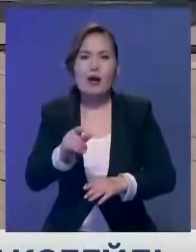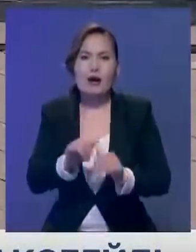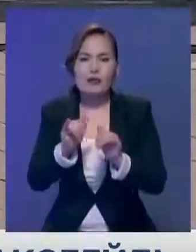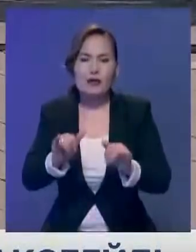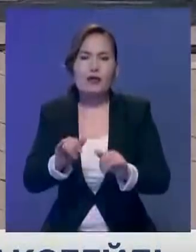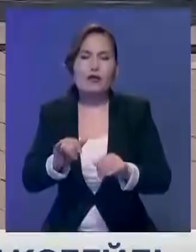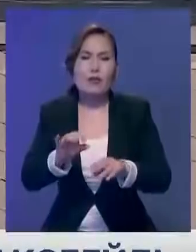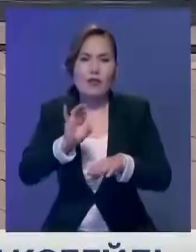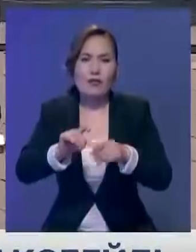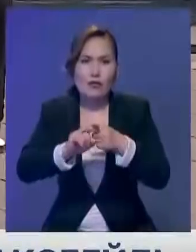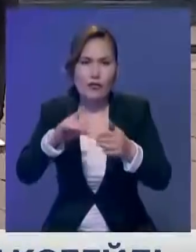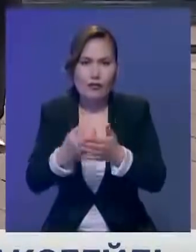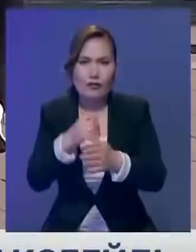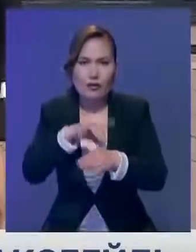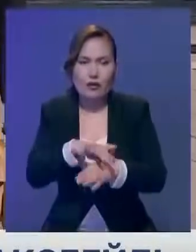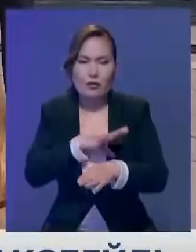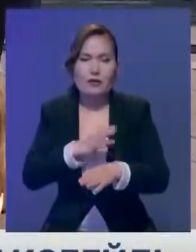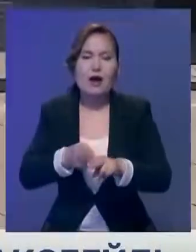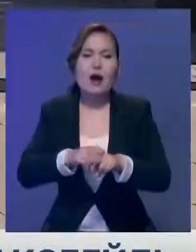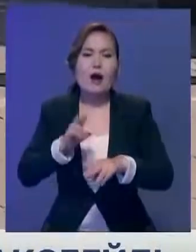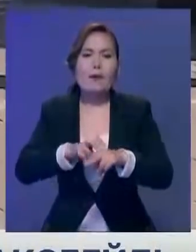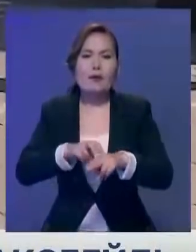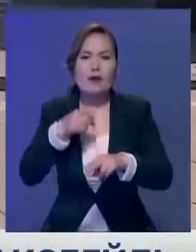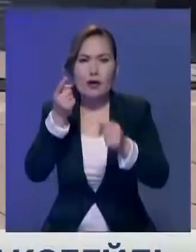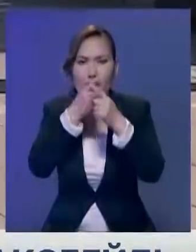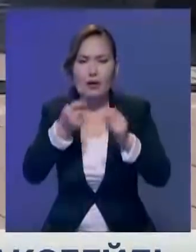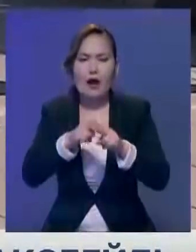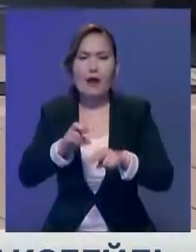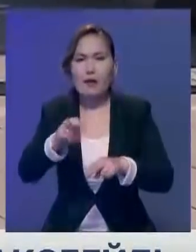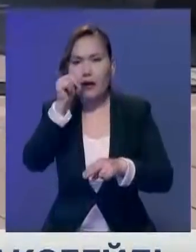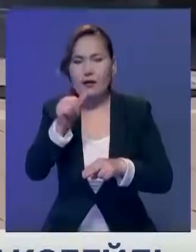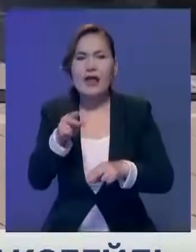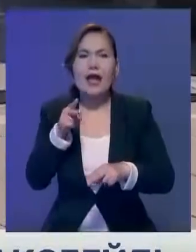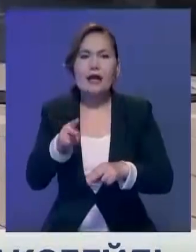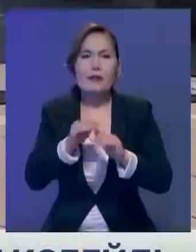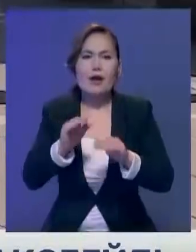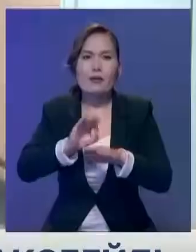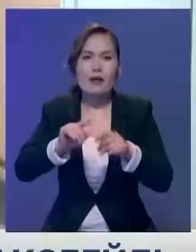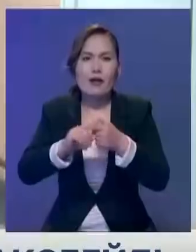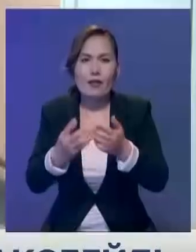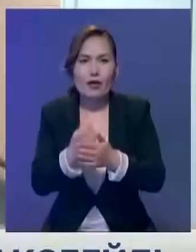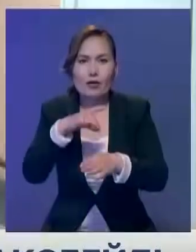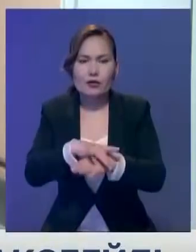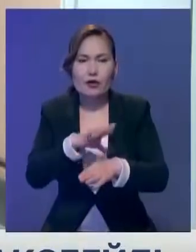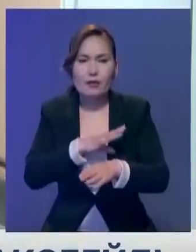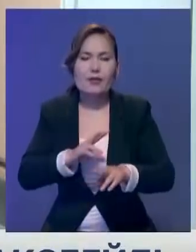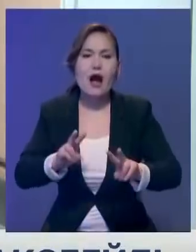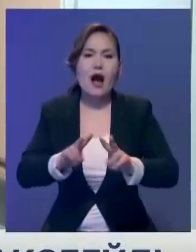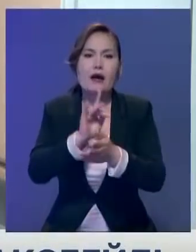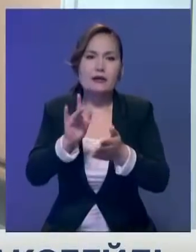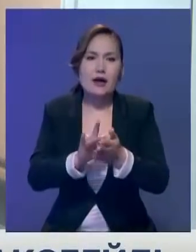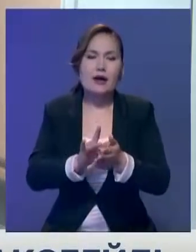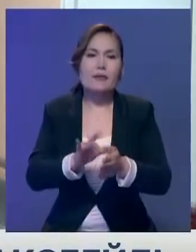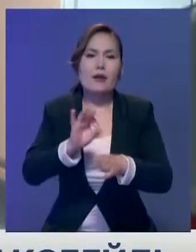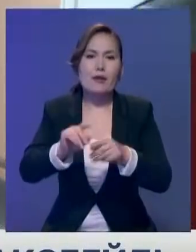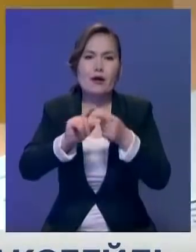сынамасы оң нәтиже көрсеткен. Мамандардың айты ұнша сәуір айында 2 мүм баланың вирус жұқтырған анықталды. Әзірге Нұр Султан